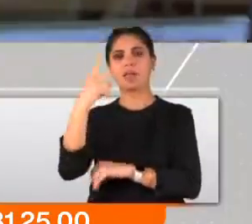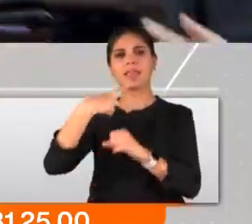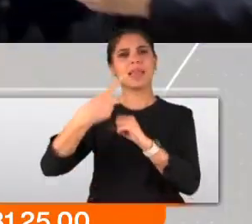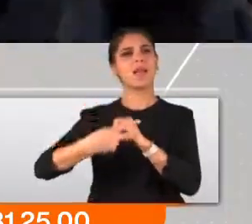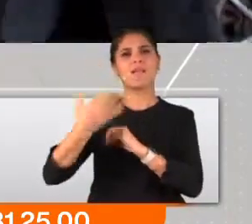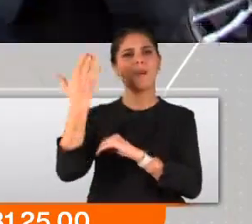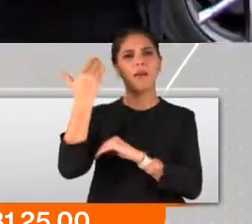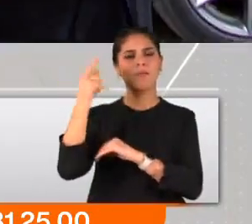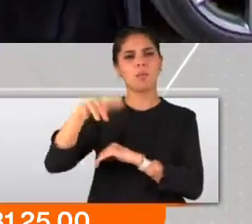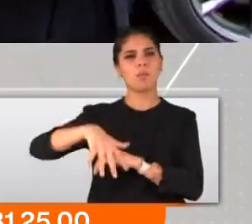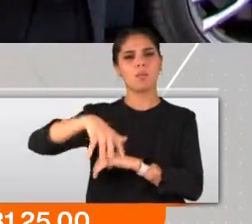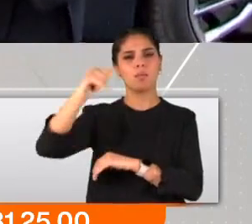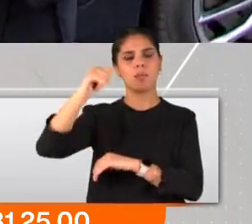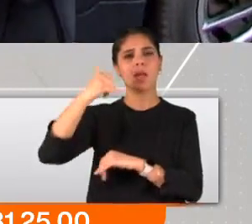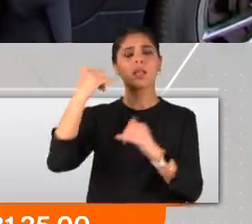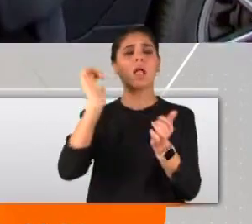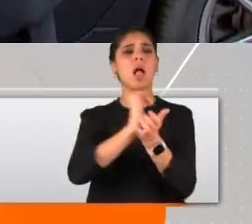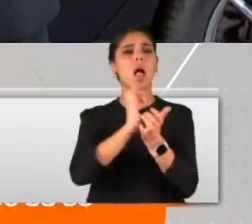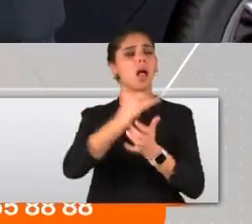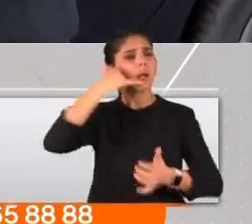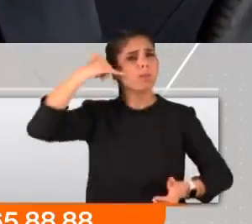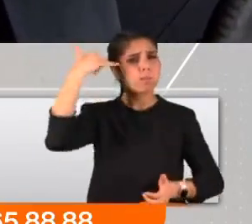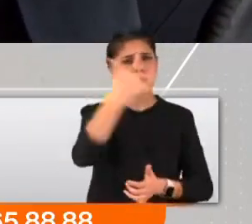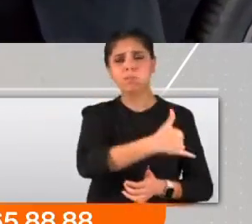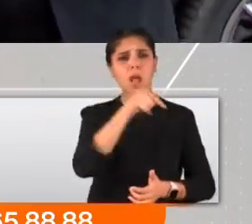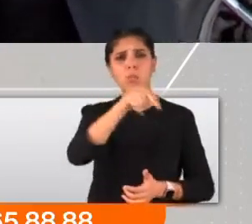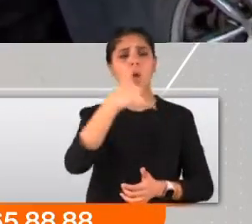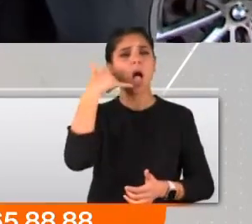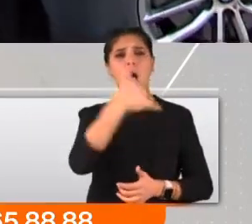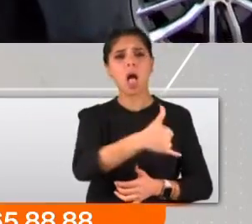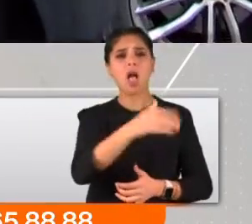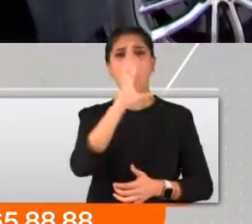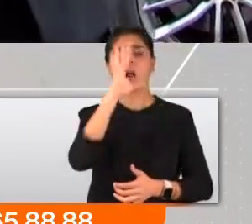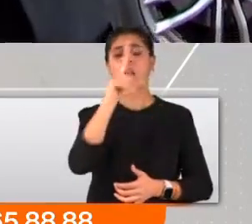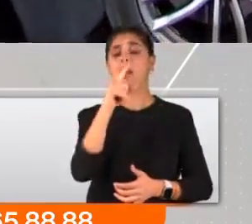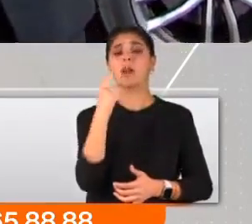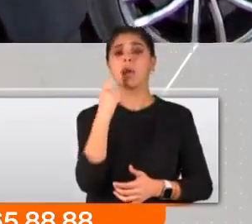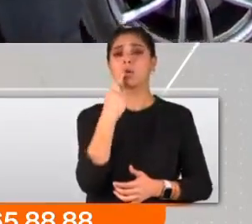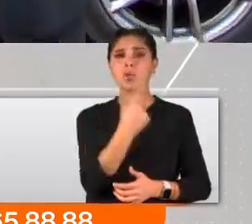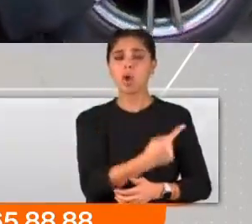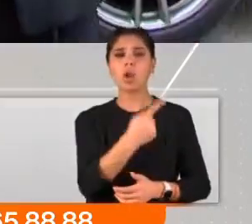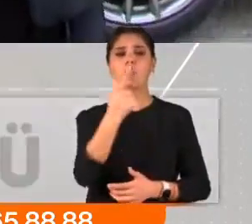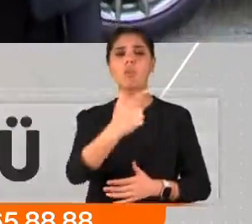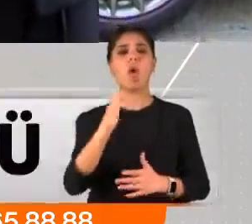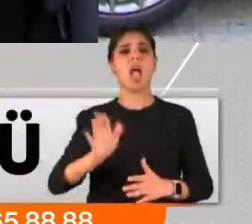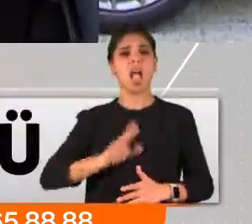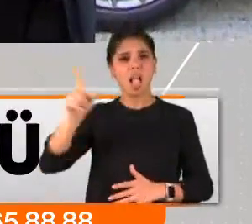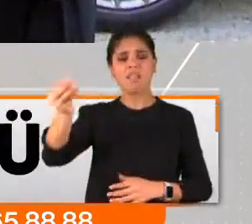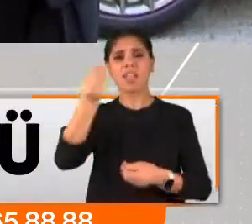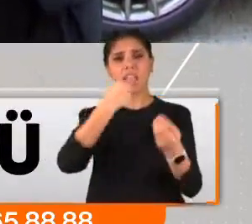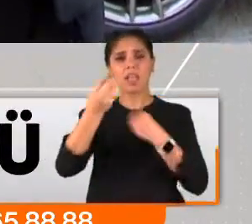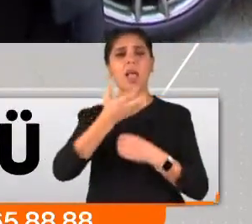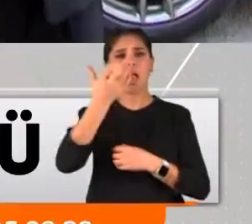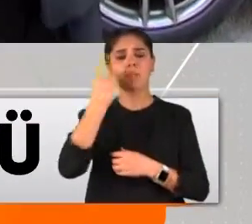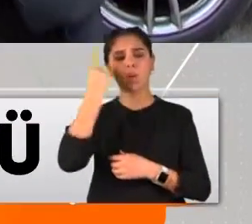hafta önce bu merkezden aileye bir telefon geldi. Telefonda arayan kişi anneye evlatlarının elma yediğini, elma